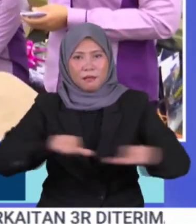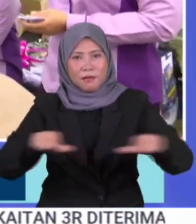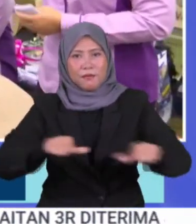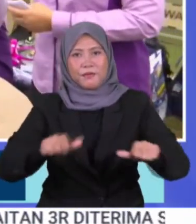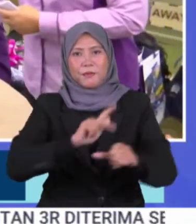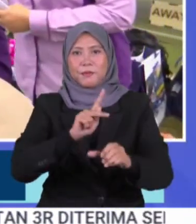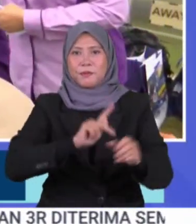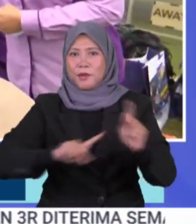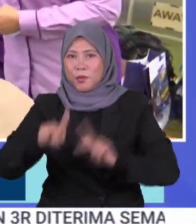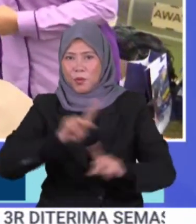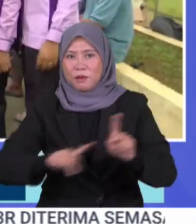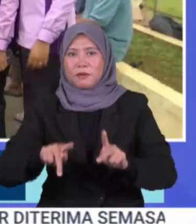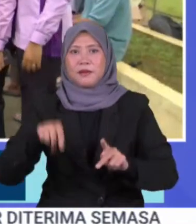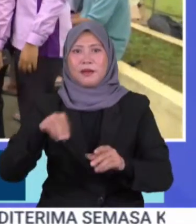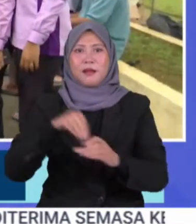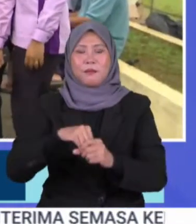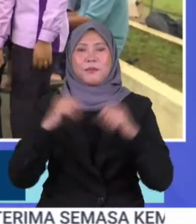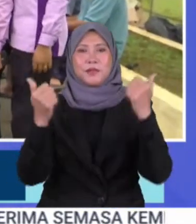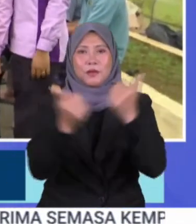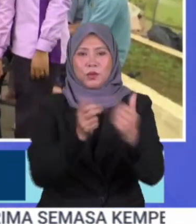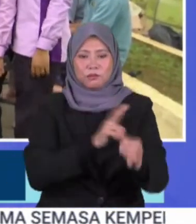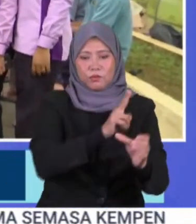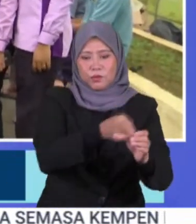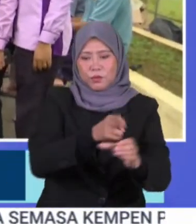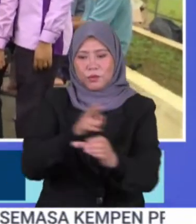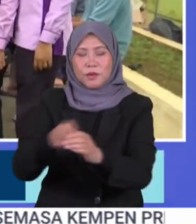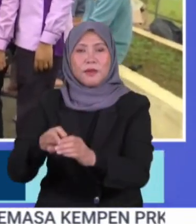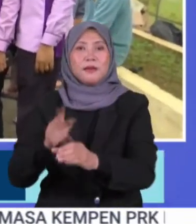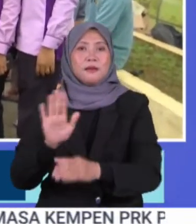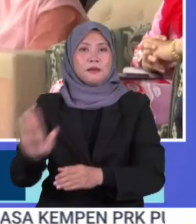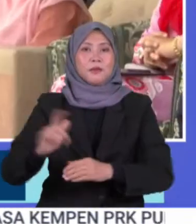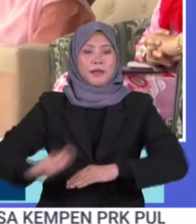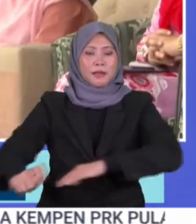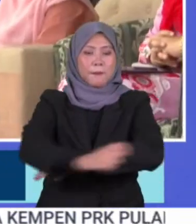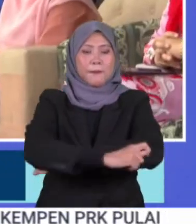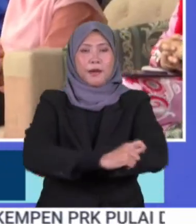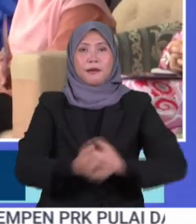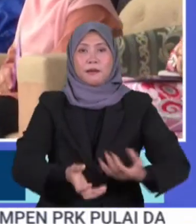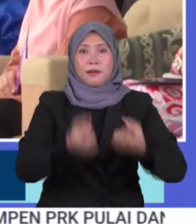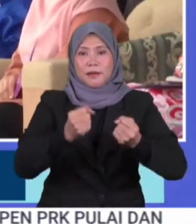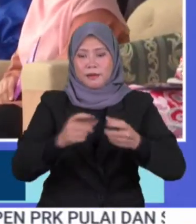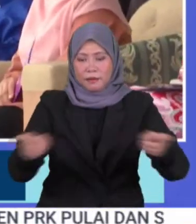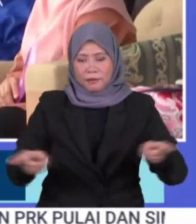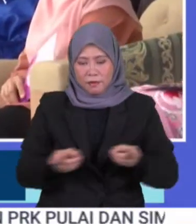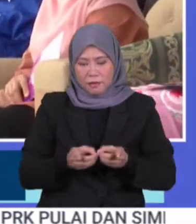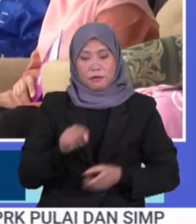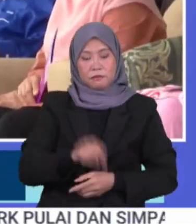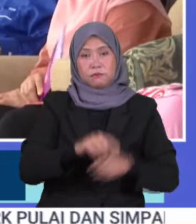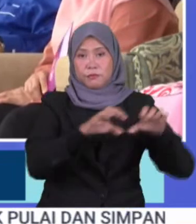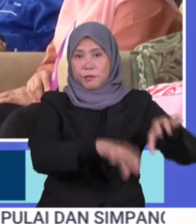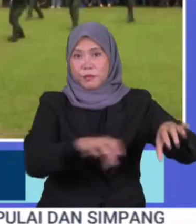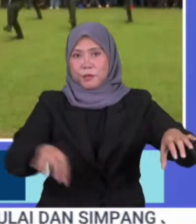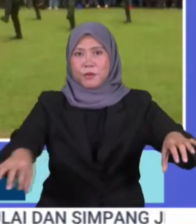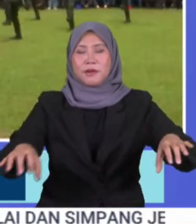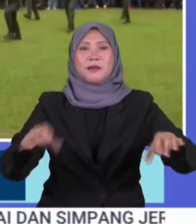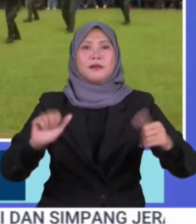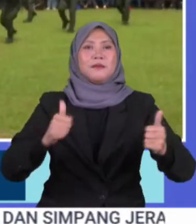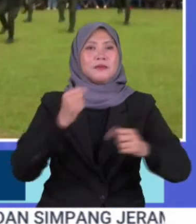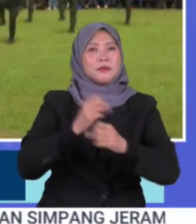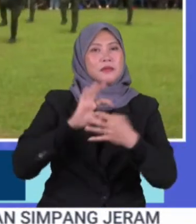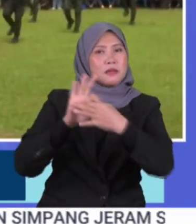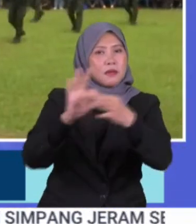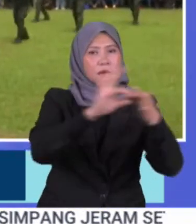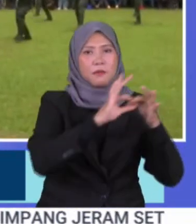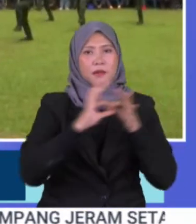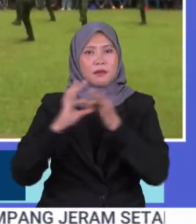dalam persatuan Pihaknya turut merancang mewujudkan Taman Angkat Amanita di setiap daerah dalam usaha berkasa kerjasama penugasan